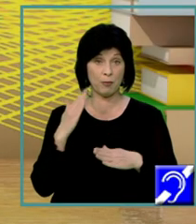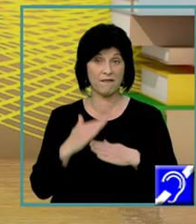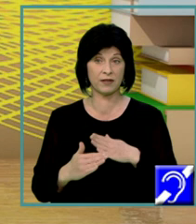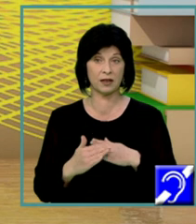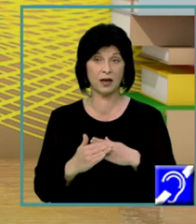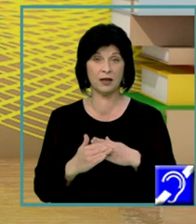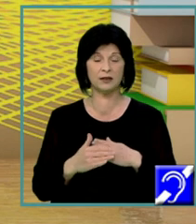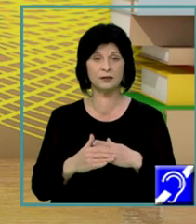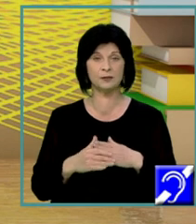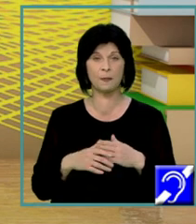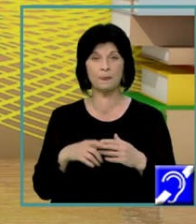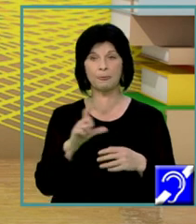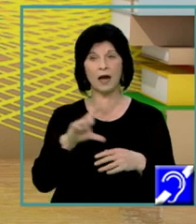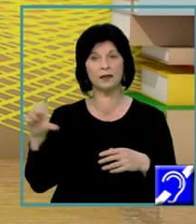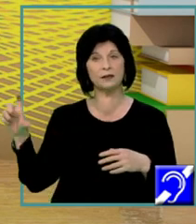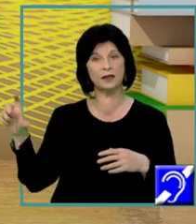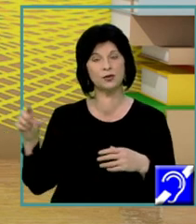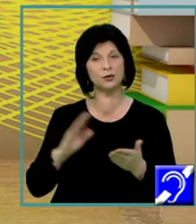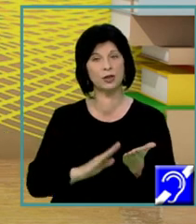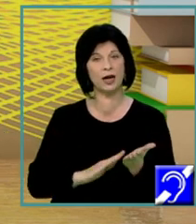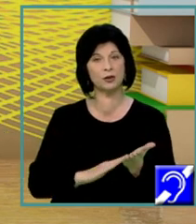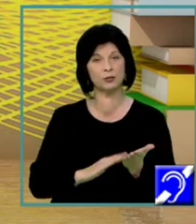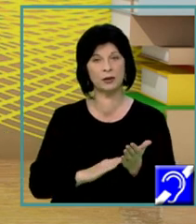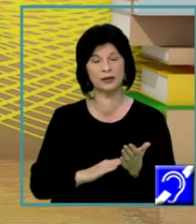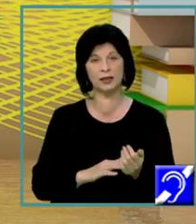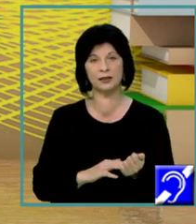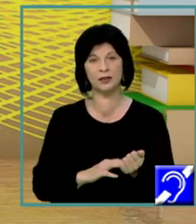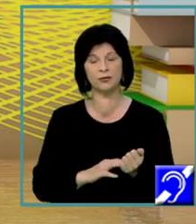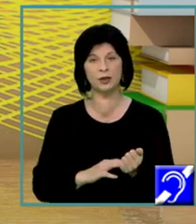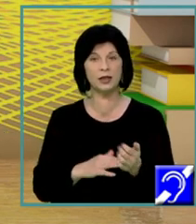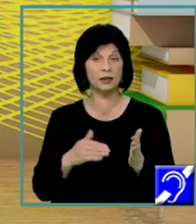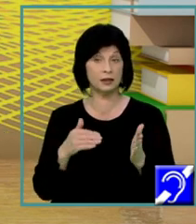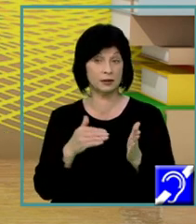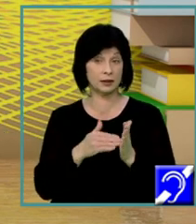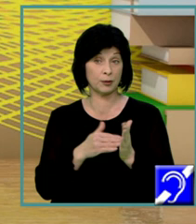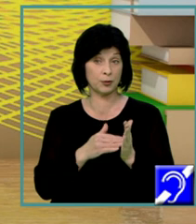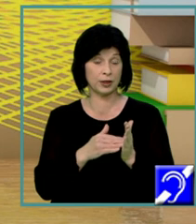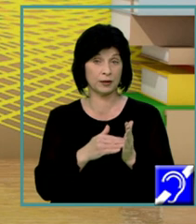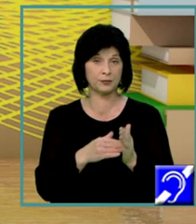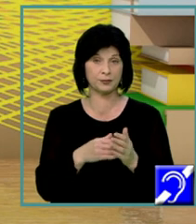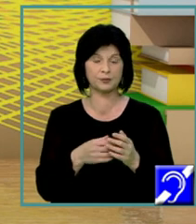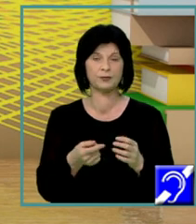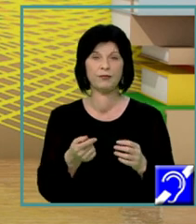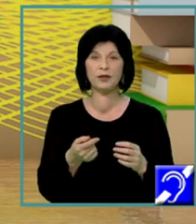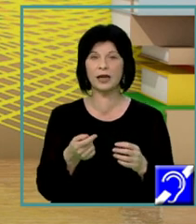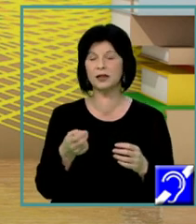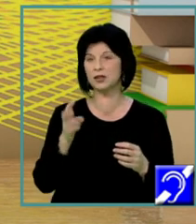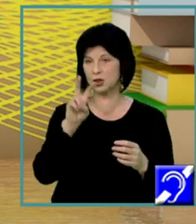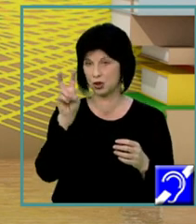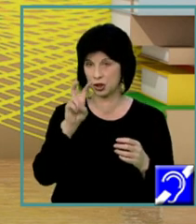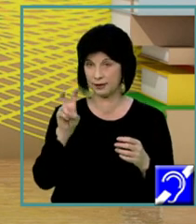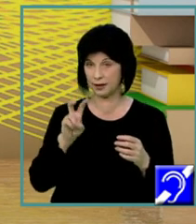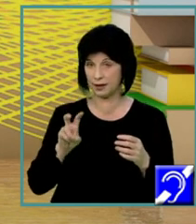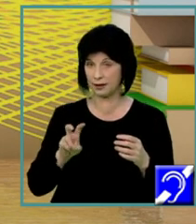textului argumentativ implică recitire, corectare, rescriere. De multe ori le spun